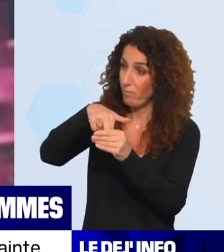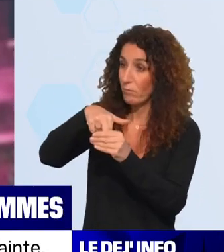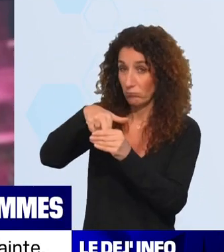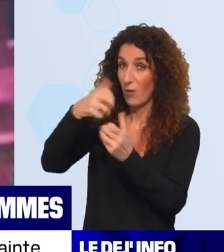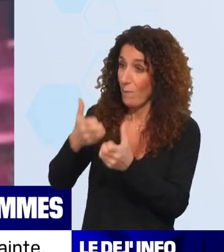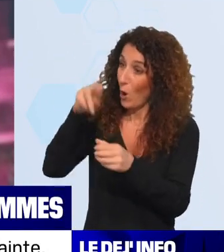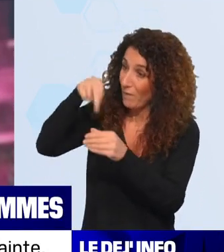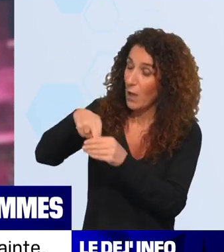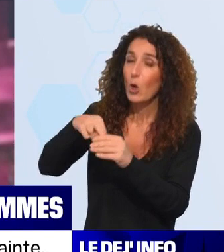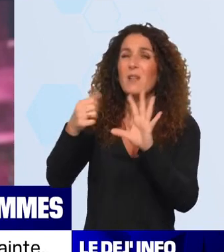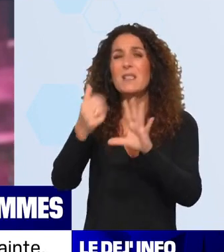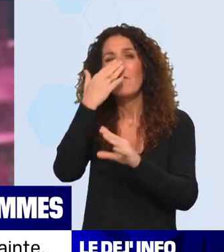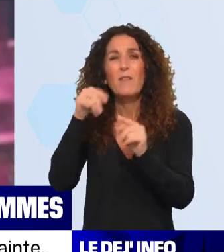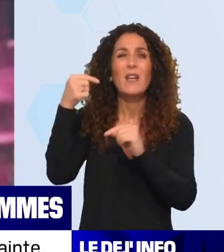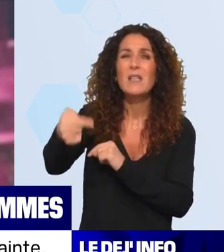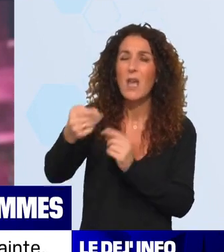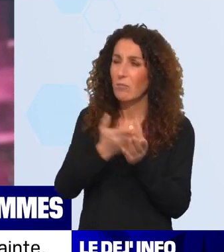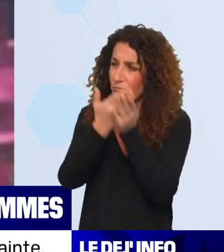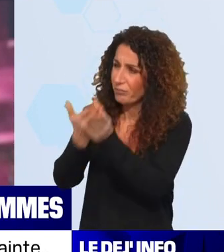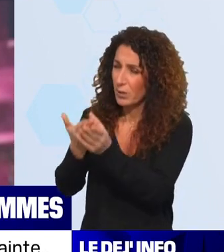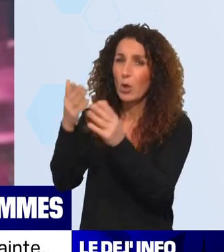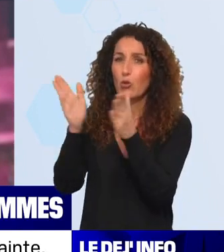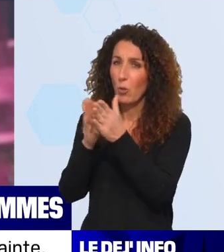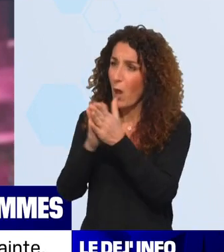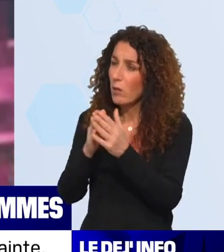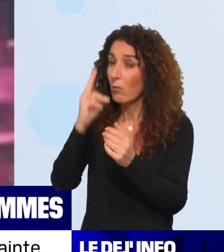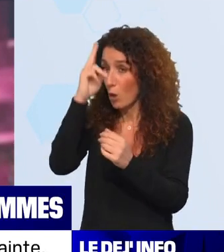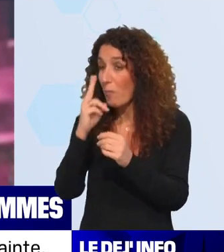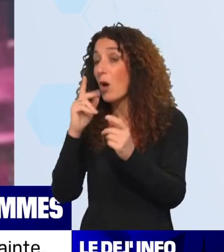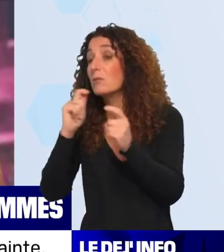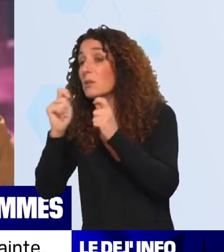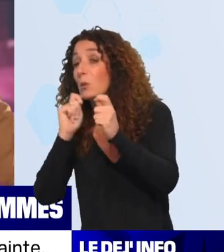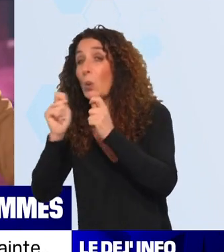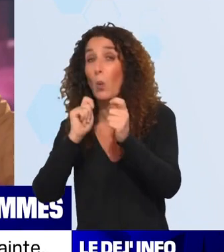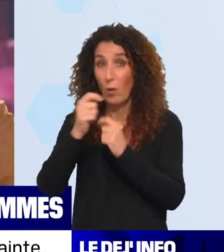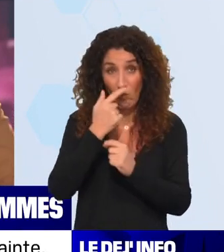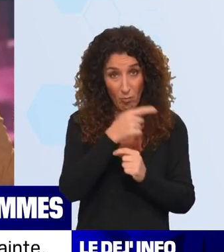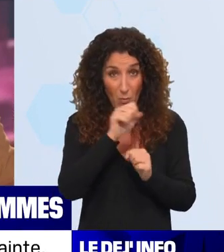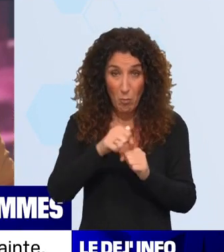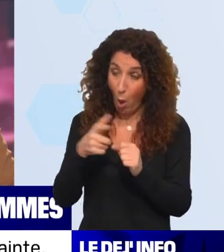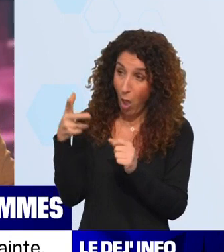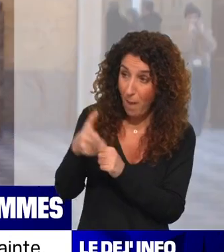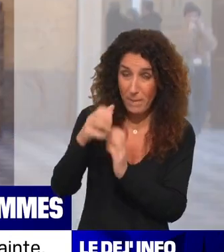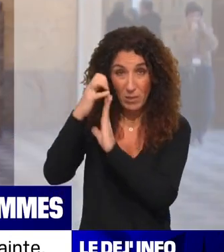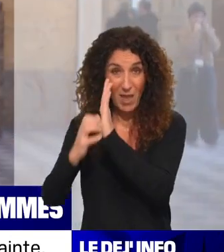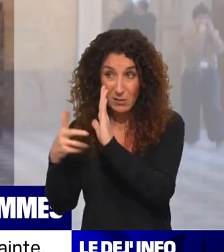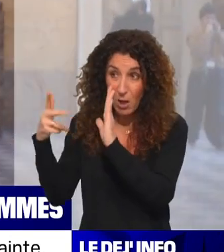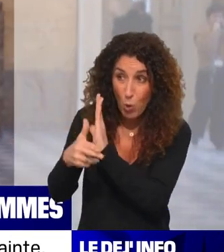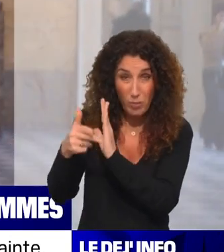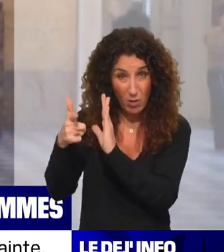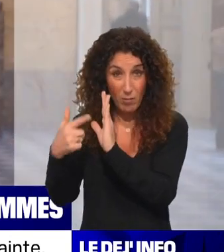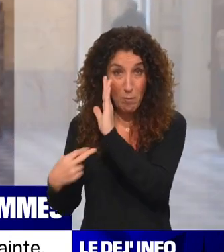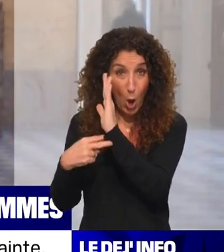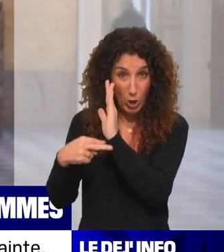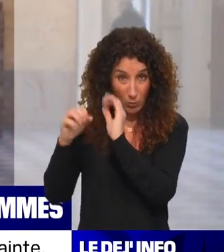examinée le 6 février, avant le début des discussions. Est-ce que vous pensez que tous les moyens sont bons pour faire barrage au texte ? Je pense